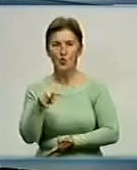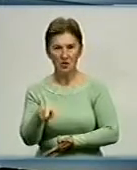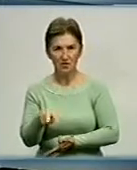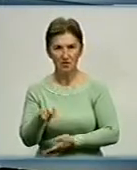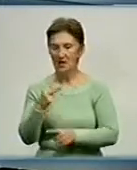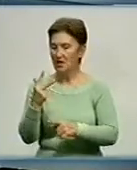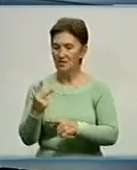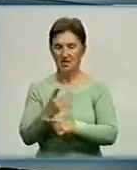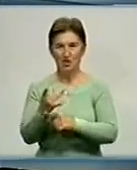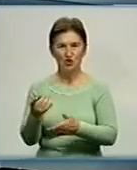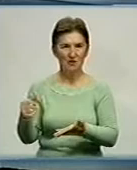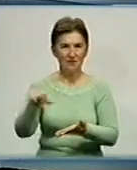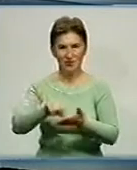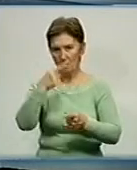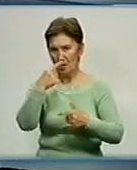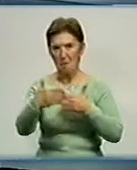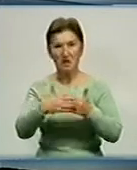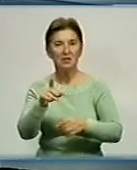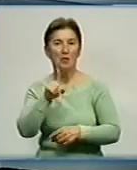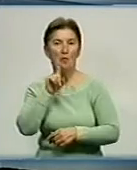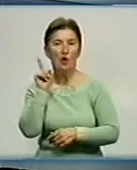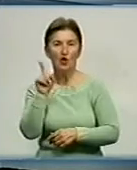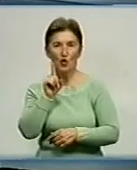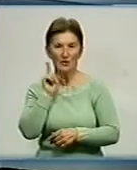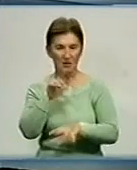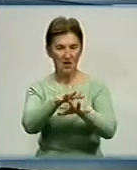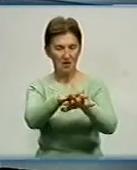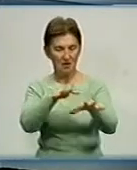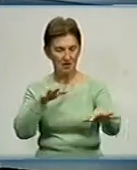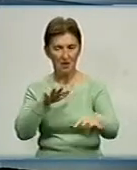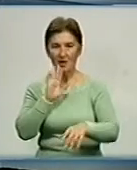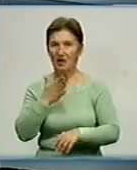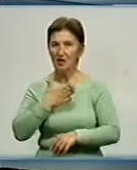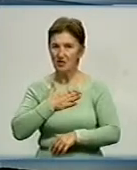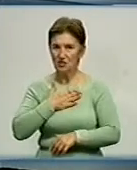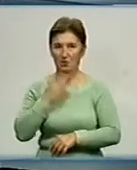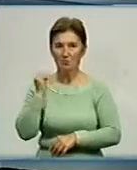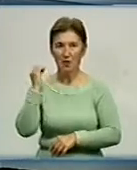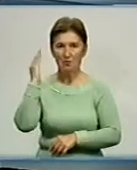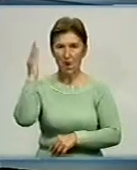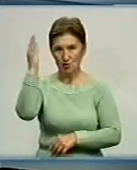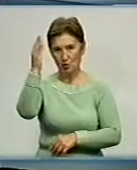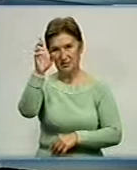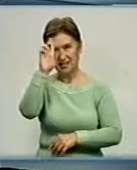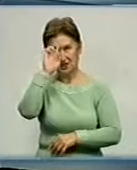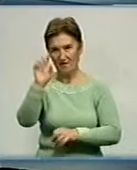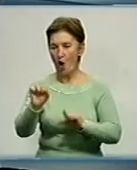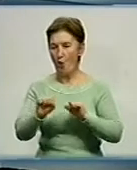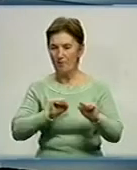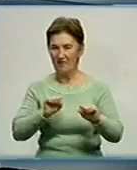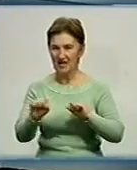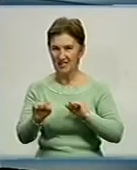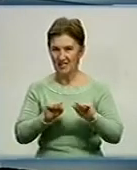виступ і один раз перед молодими нашими майбутніми державоуправлінцями.